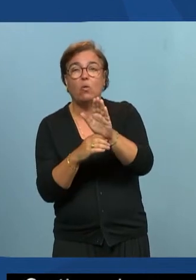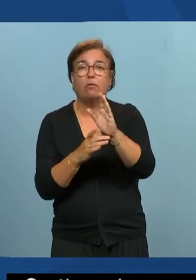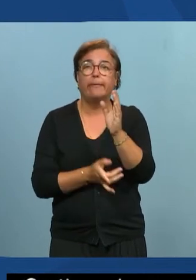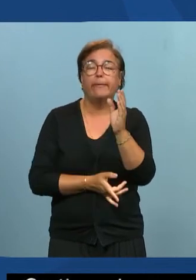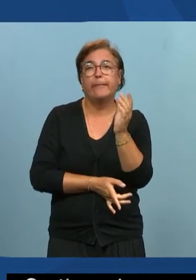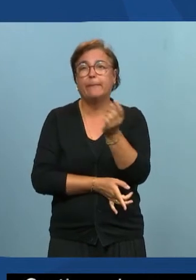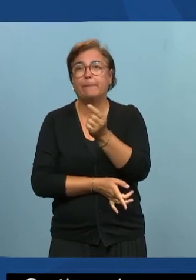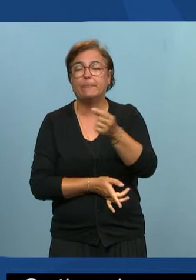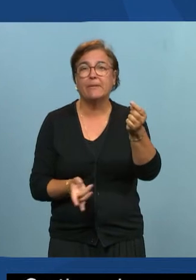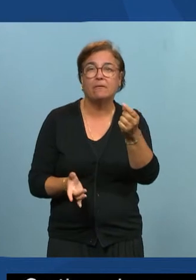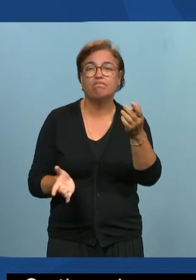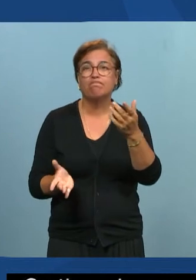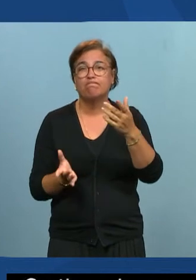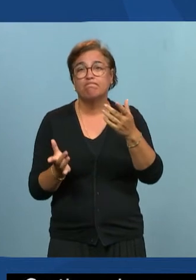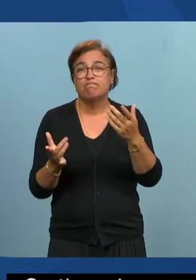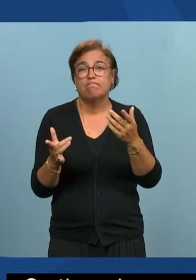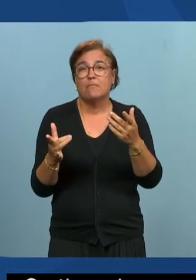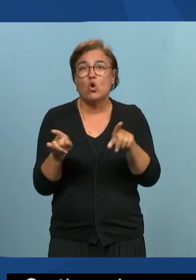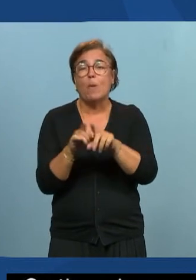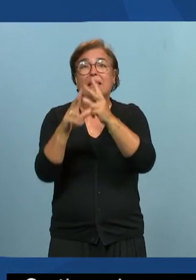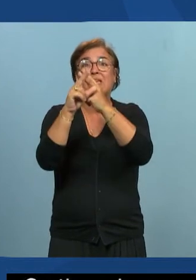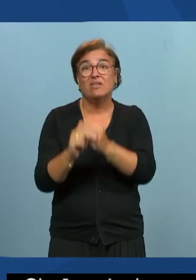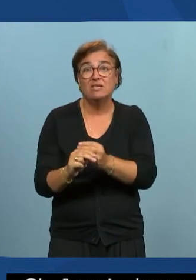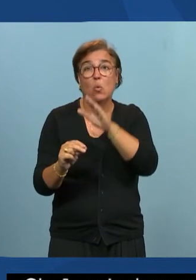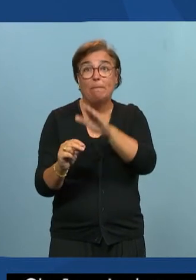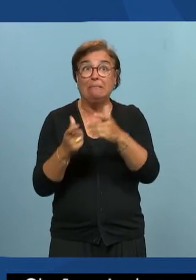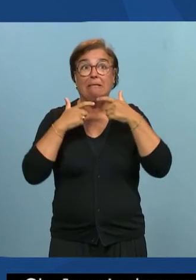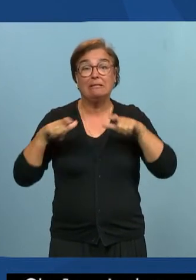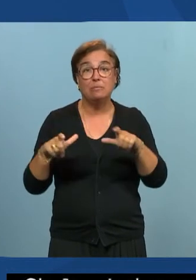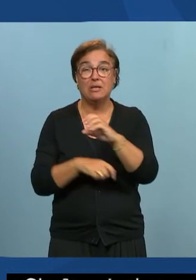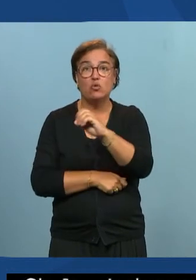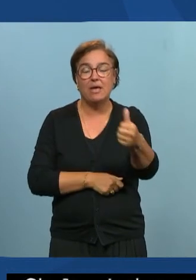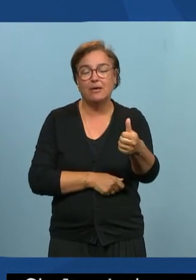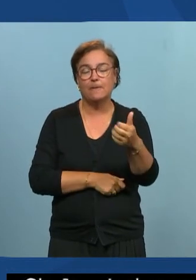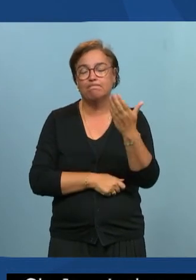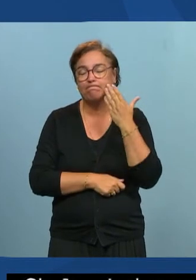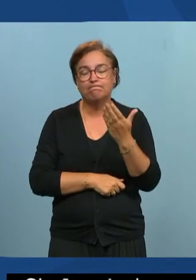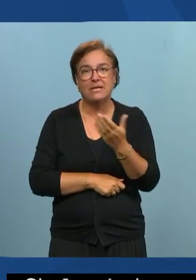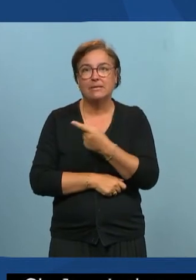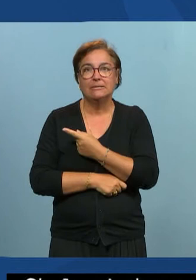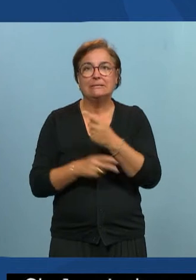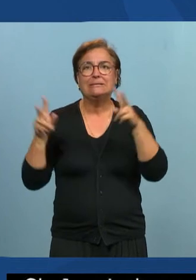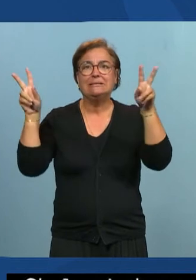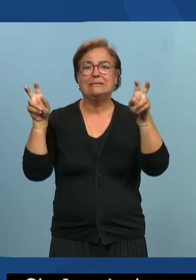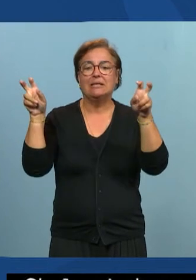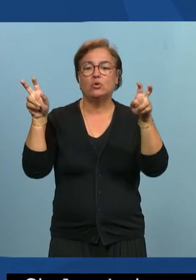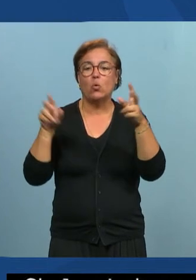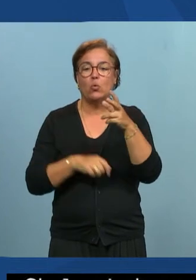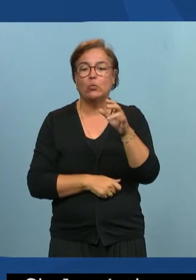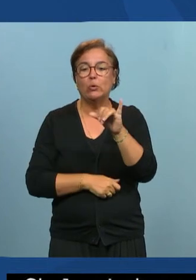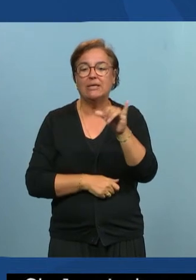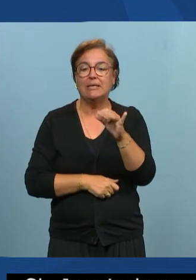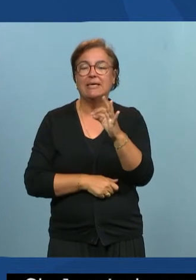il y a longtemps, comme une définition de'accessibilité numérique. C'est une citation de Tim Berners-Lee,